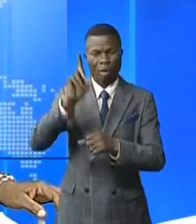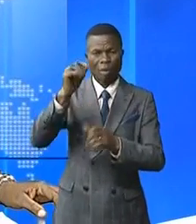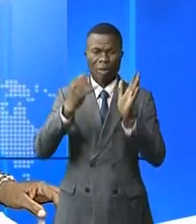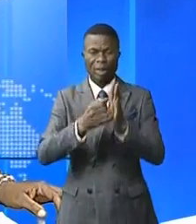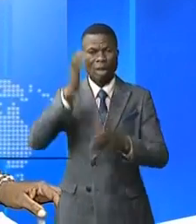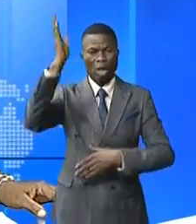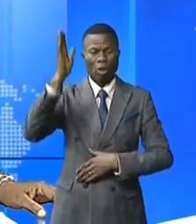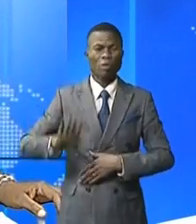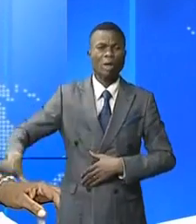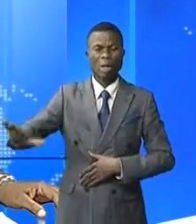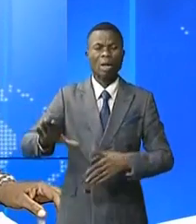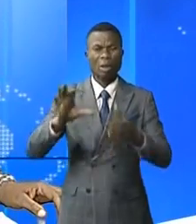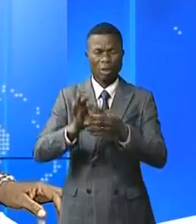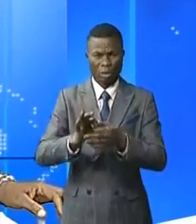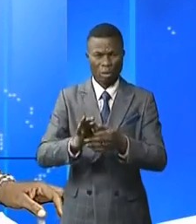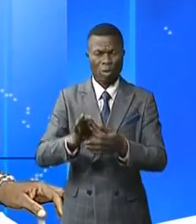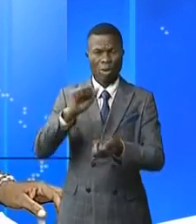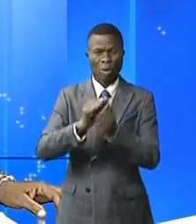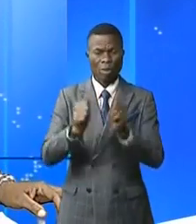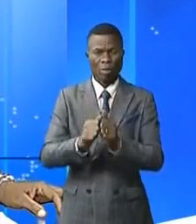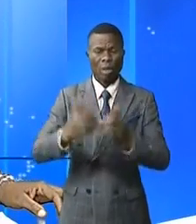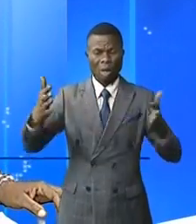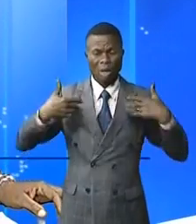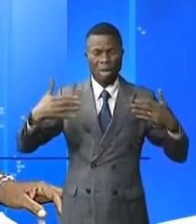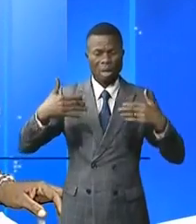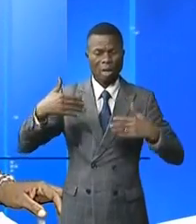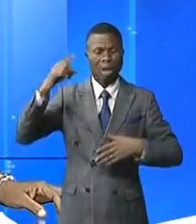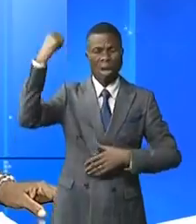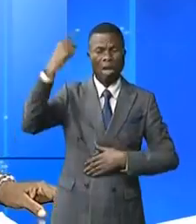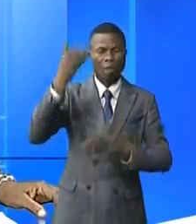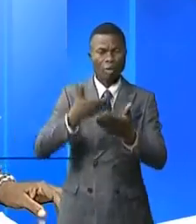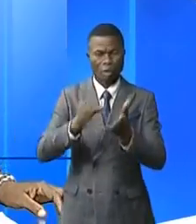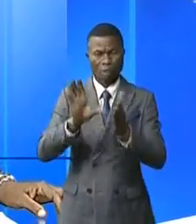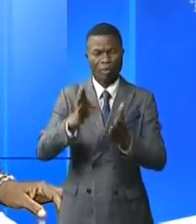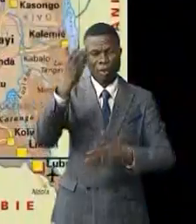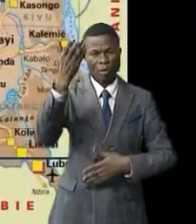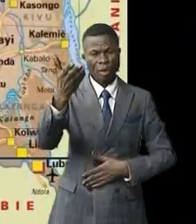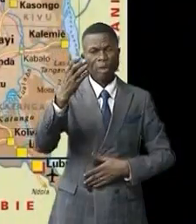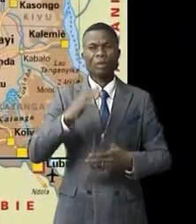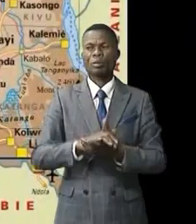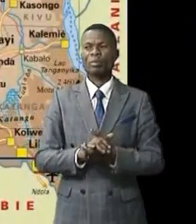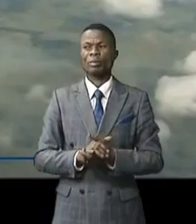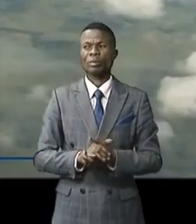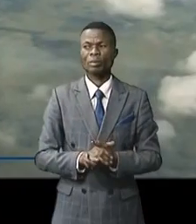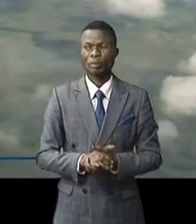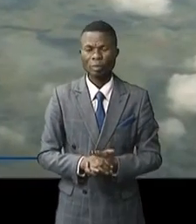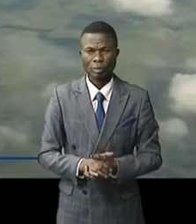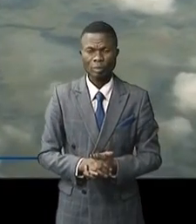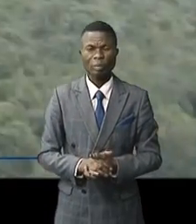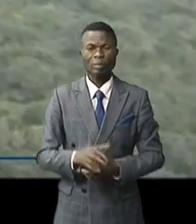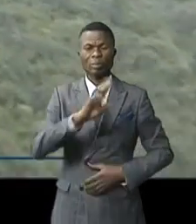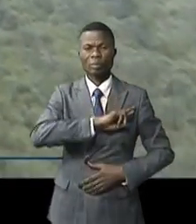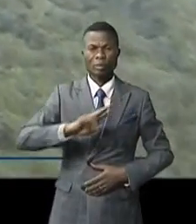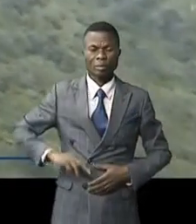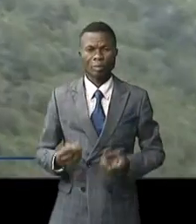conférence des Nations Unies sur le réchauffement climatique. Reportage José Baiton. Le public démocratique du Congo,